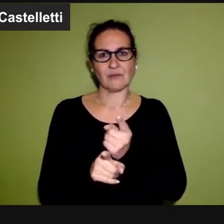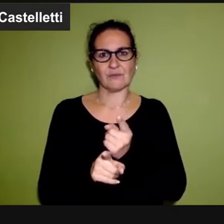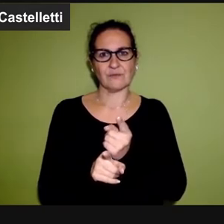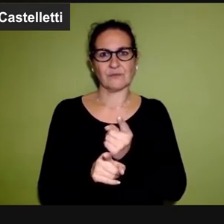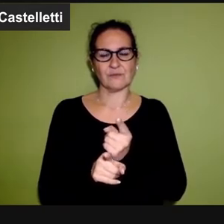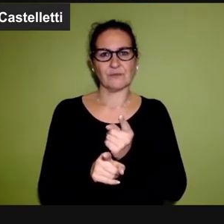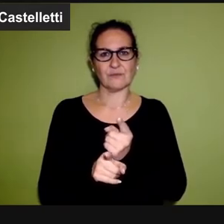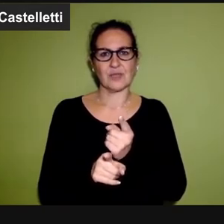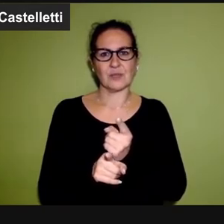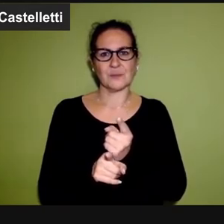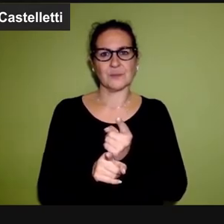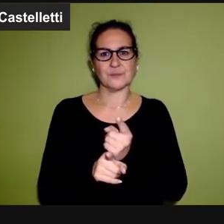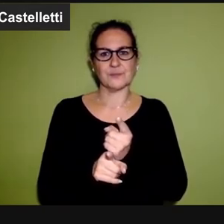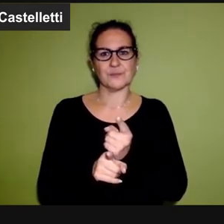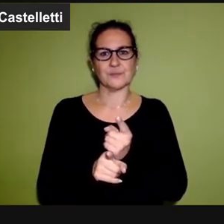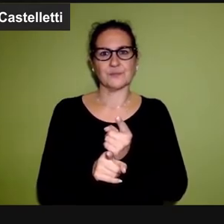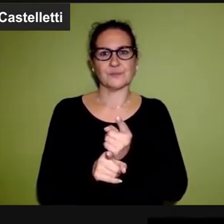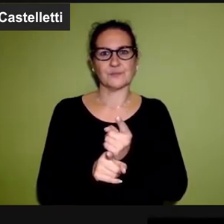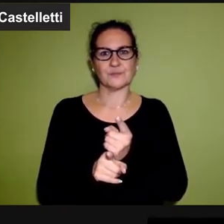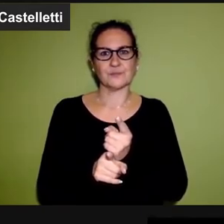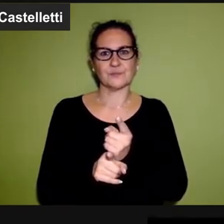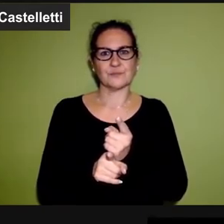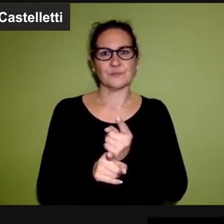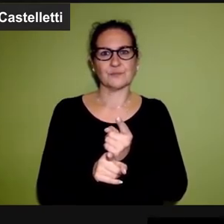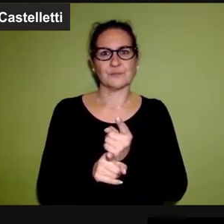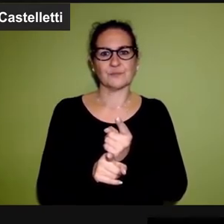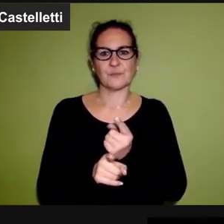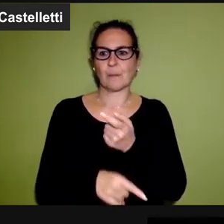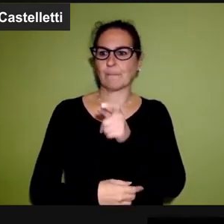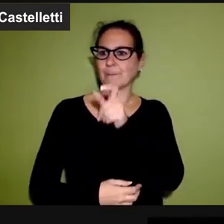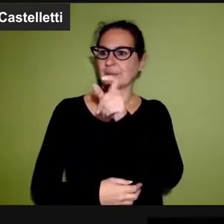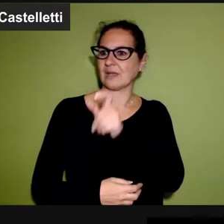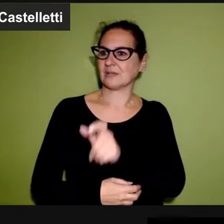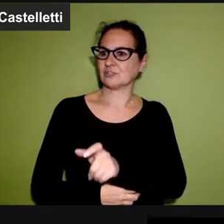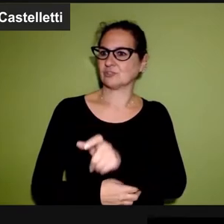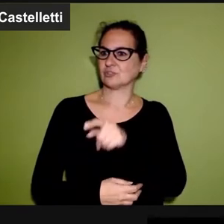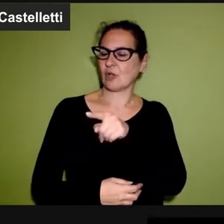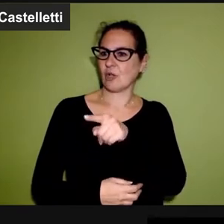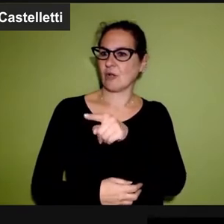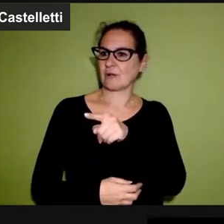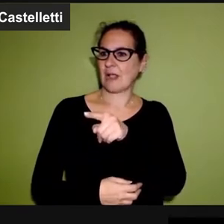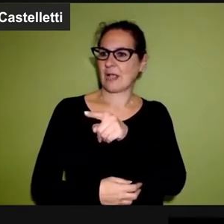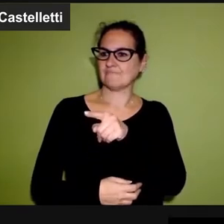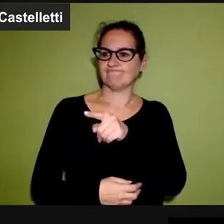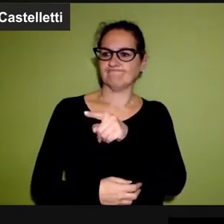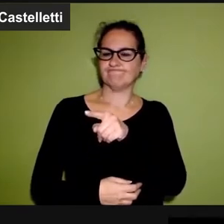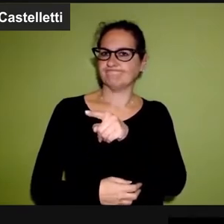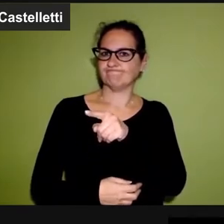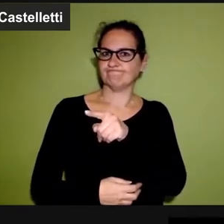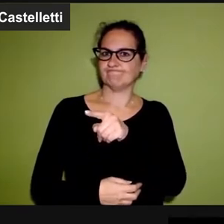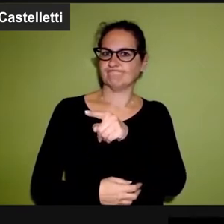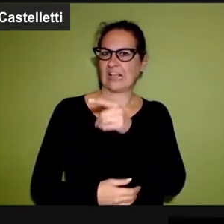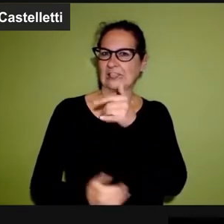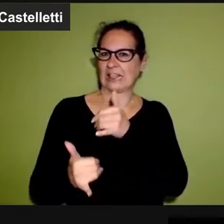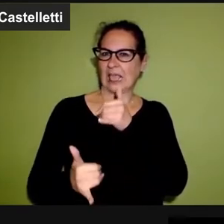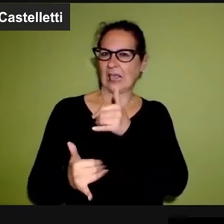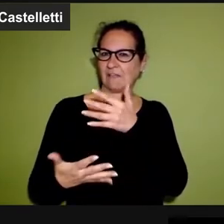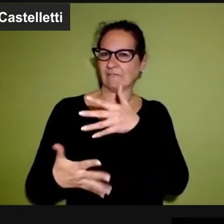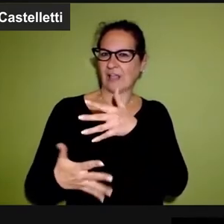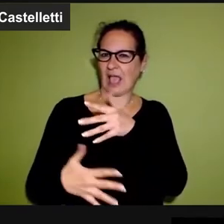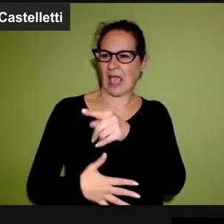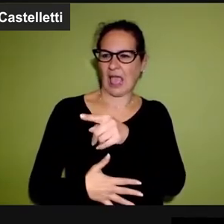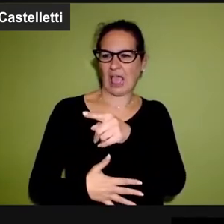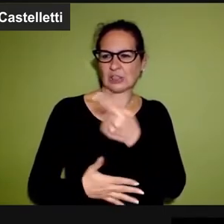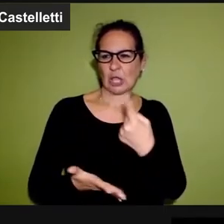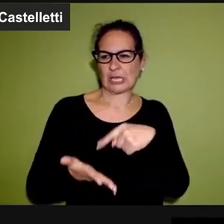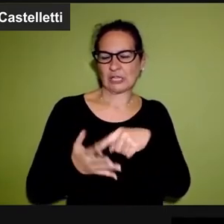dalla vita comune una persona che si riteneva irrecuperabile per i